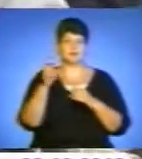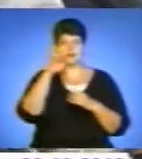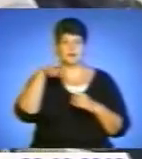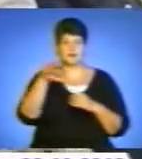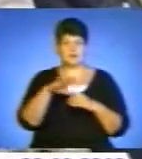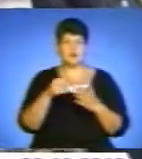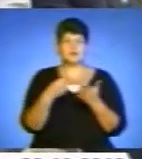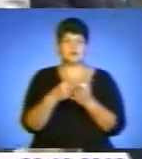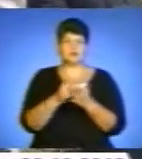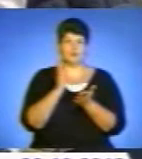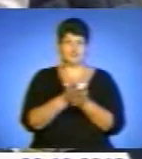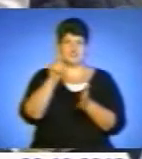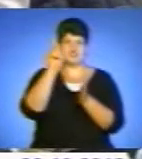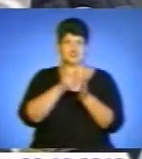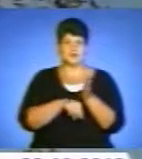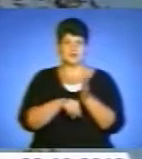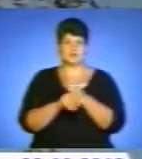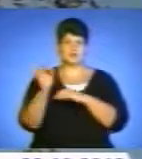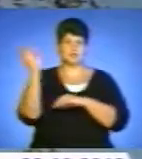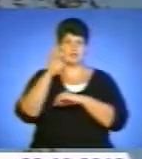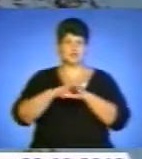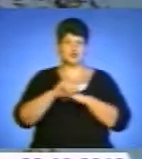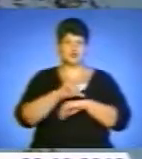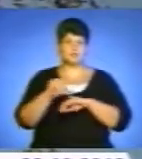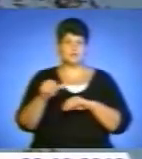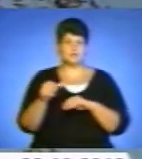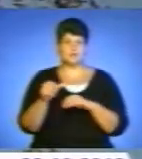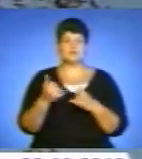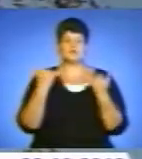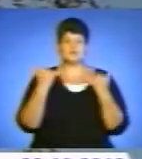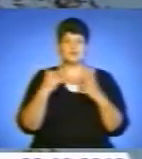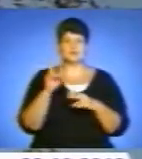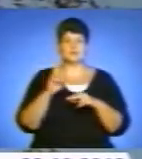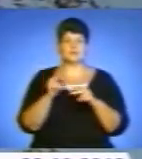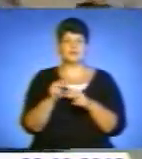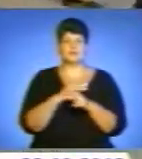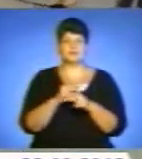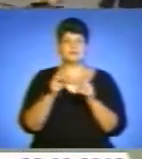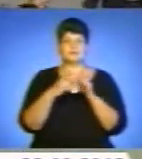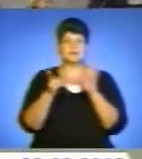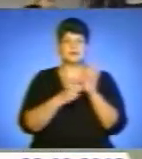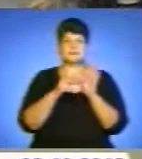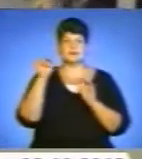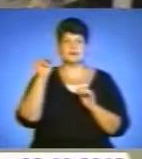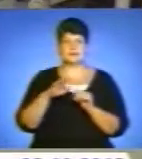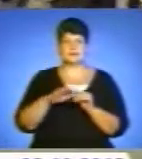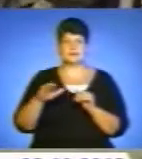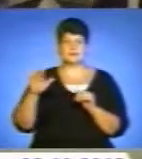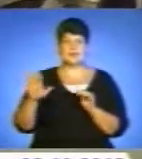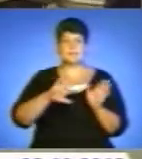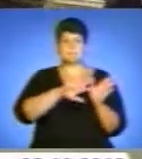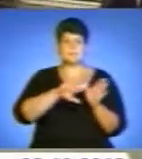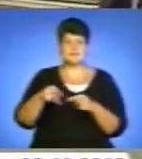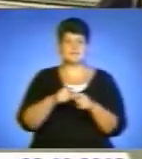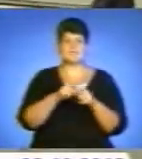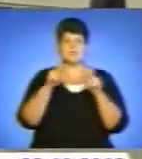стоїмость буде значительно дешеві, ніж за рубежом. Нині в Охмадиті щороку лікується майже 18 тисяч дітей. Після відкриття нового